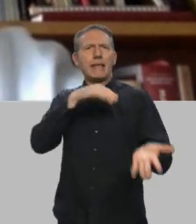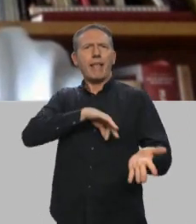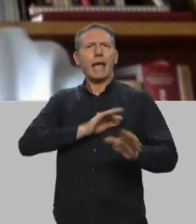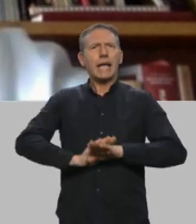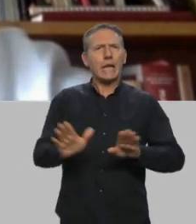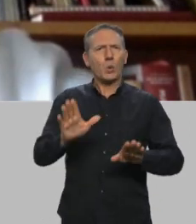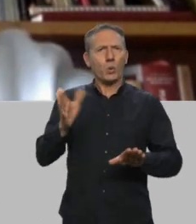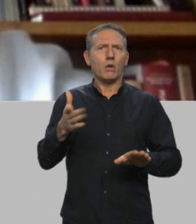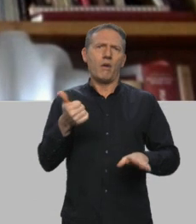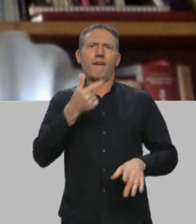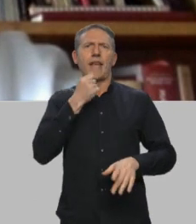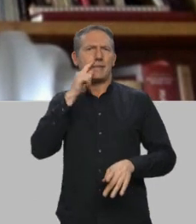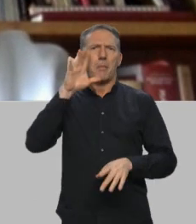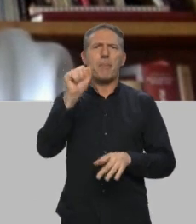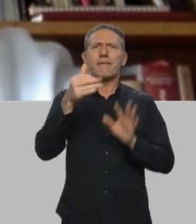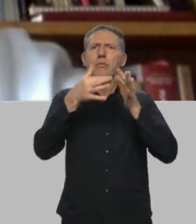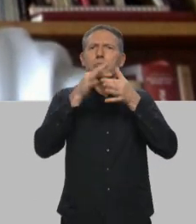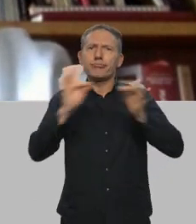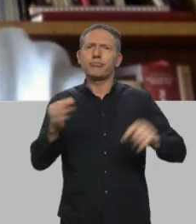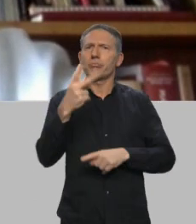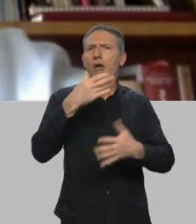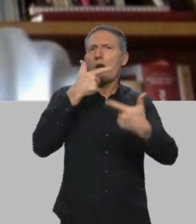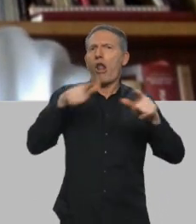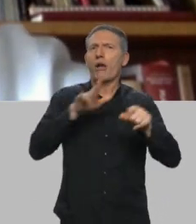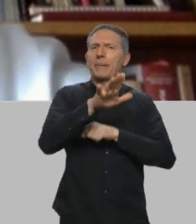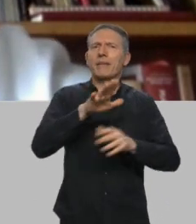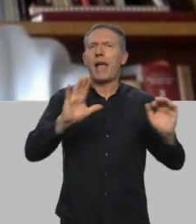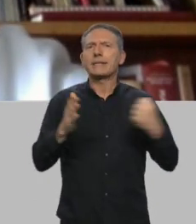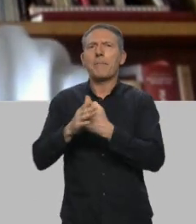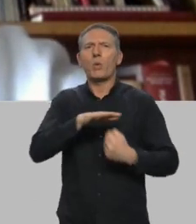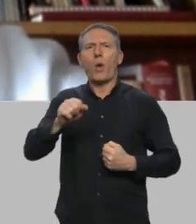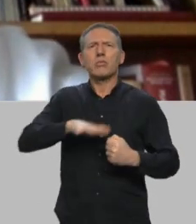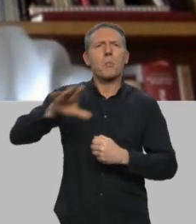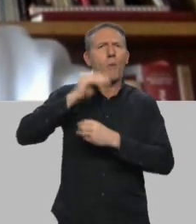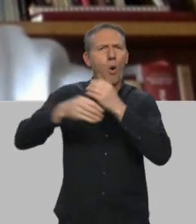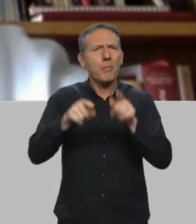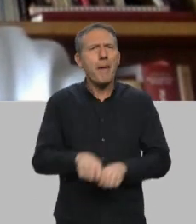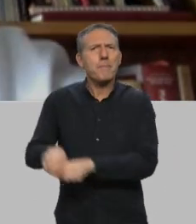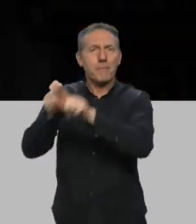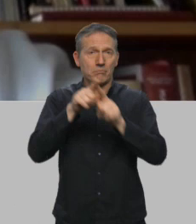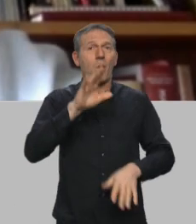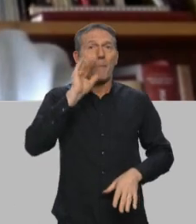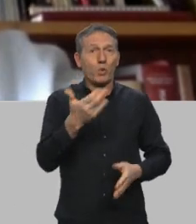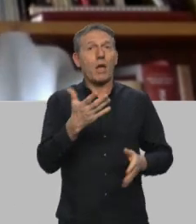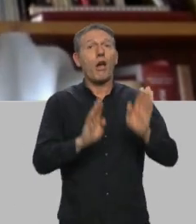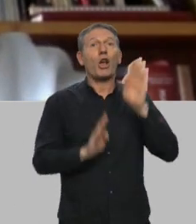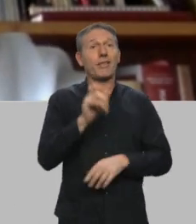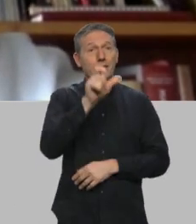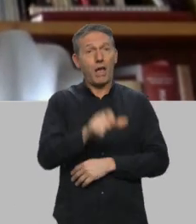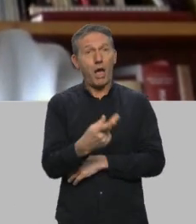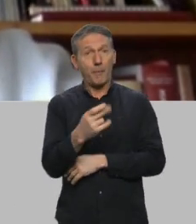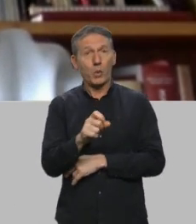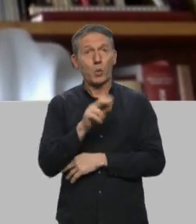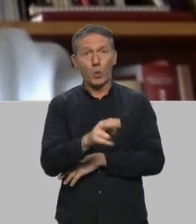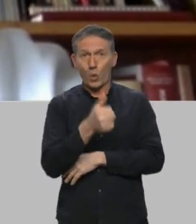'un cynique conflit d'intérêts est facilement reconnaissable dans la rhétorique de l'extrême droite partout dans le monde. C'est